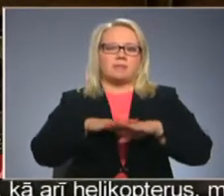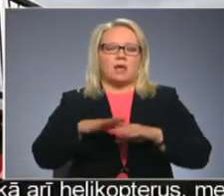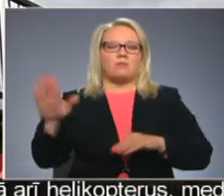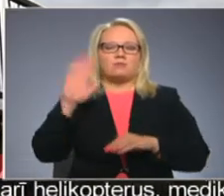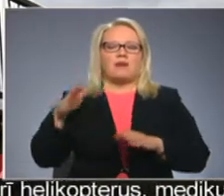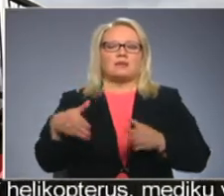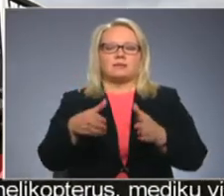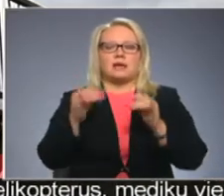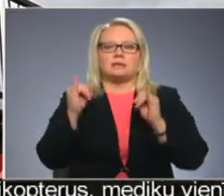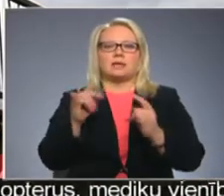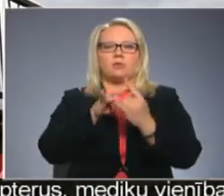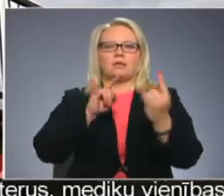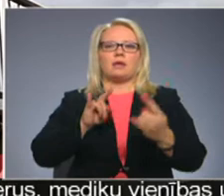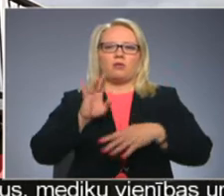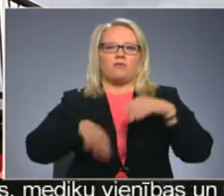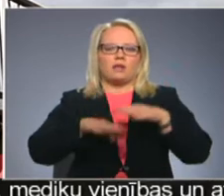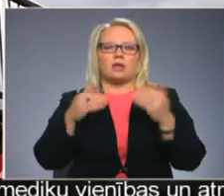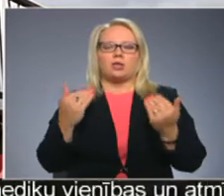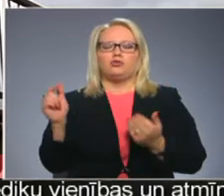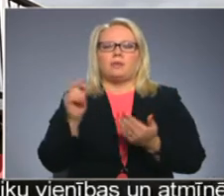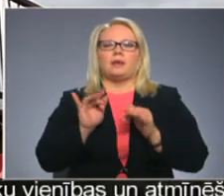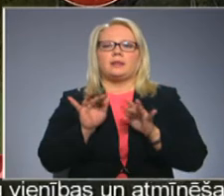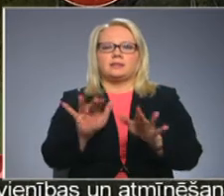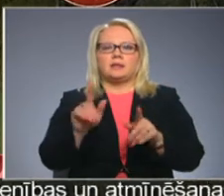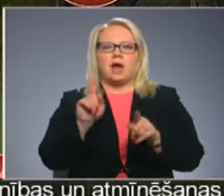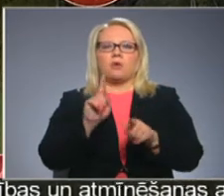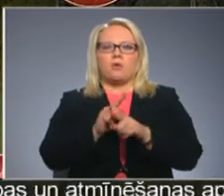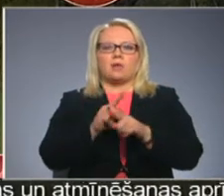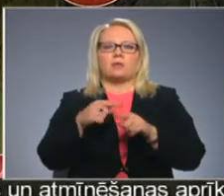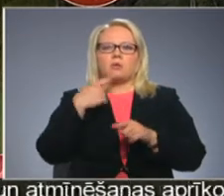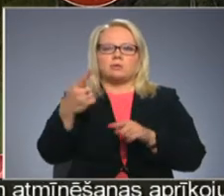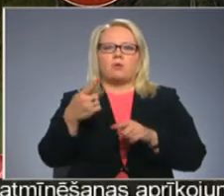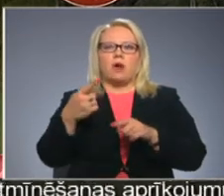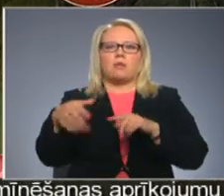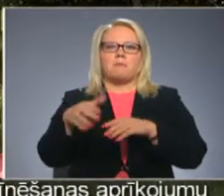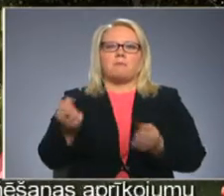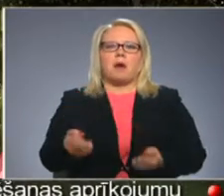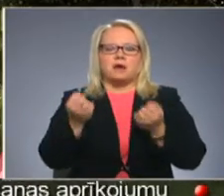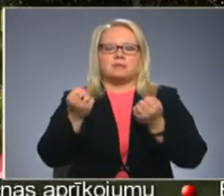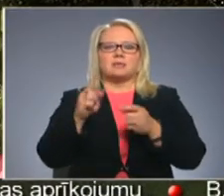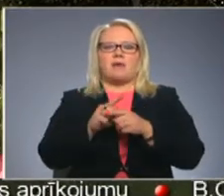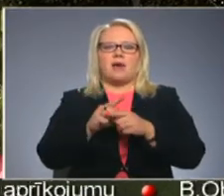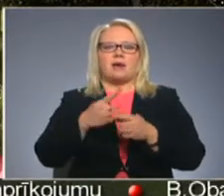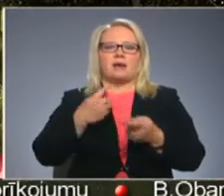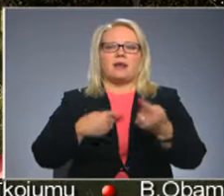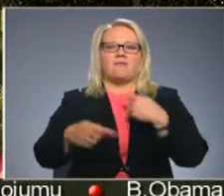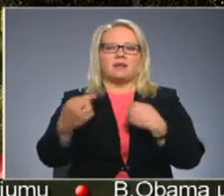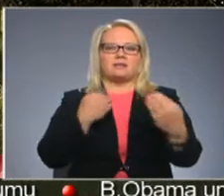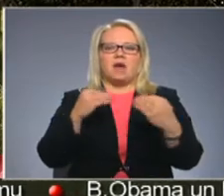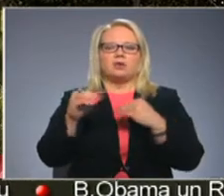valsts ceļiem slikto tiltu kvalitāte šobrīd tiek risināta nosukota masas, ātruma vai reversās kustības ierobežojumus.